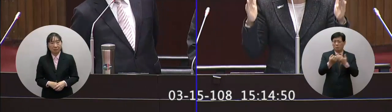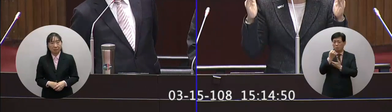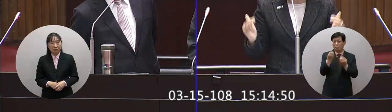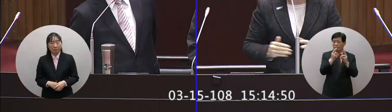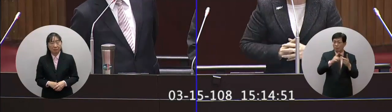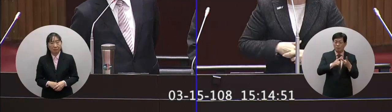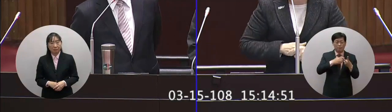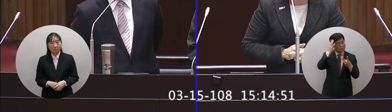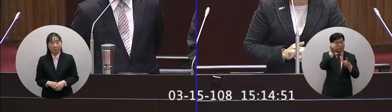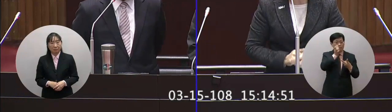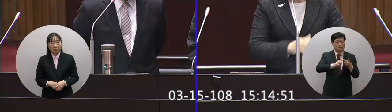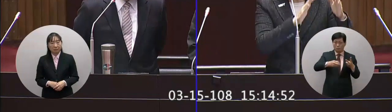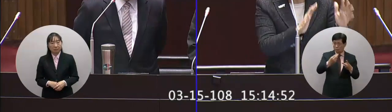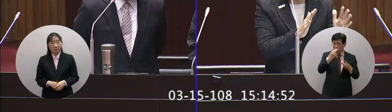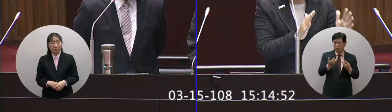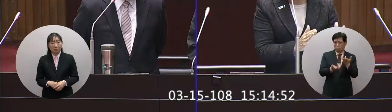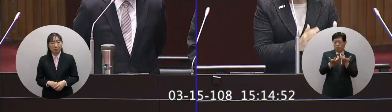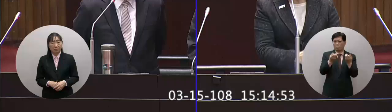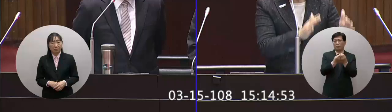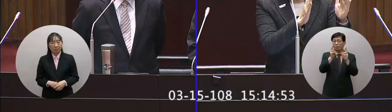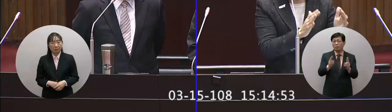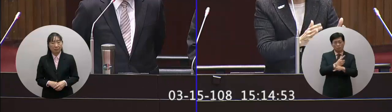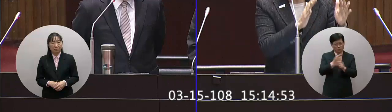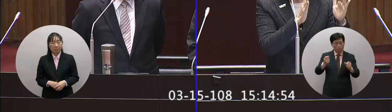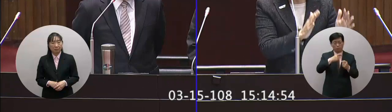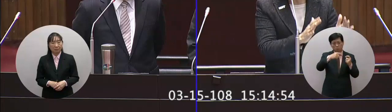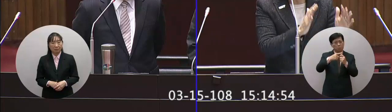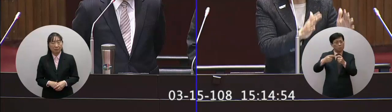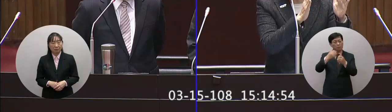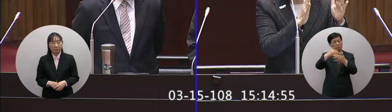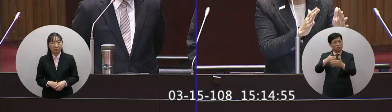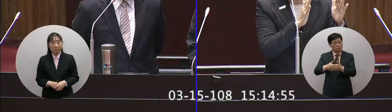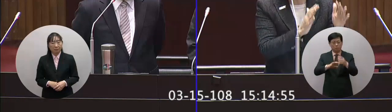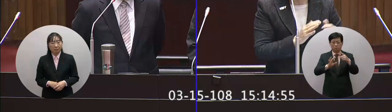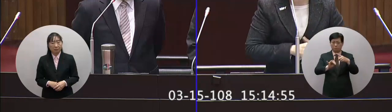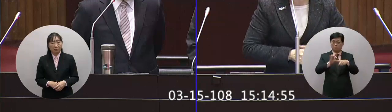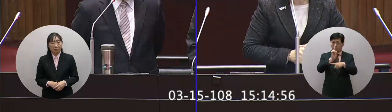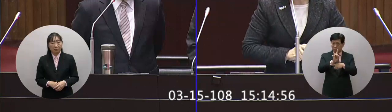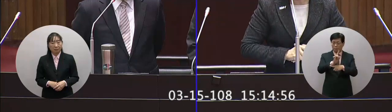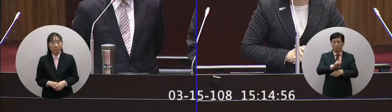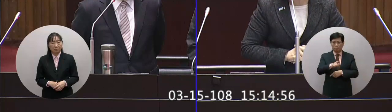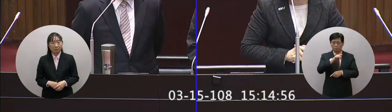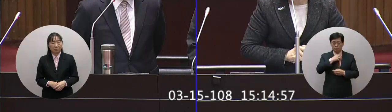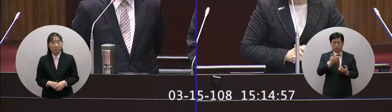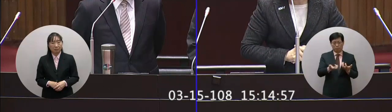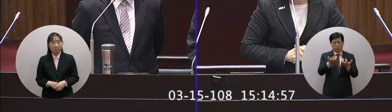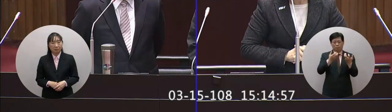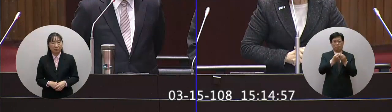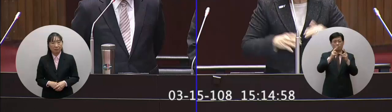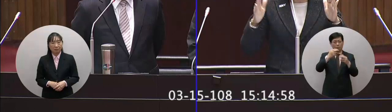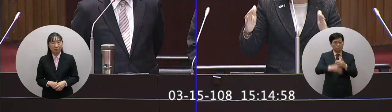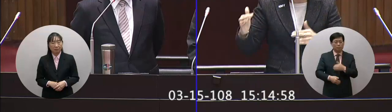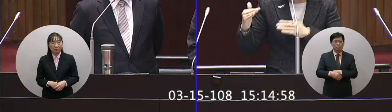是你的燃煤或者是你的天然氣你都要每年減少百分之一的火力發電嘛